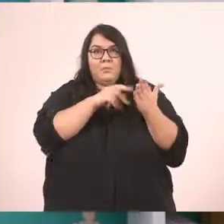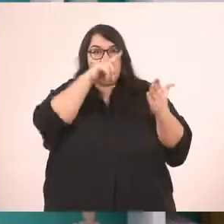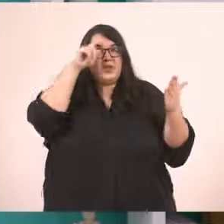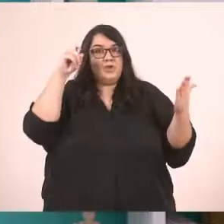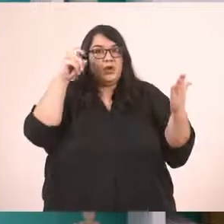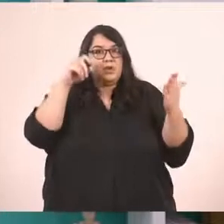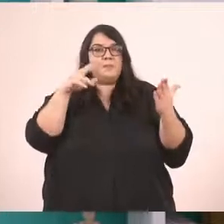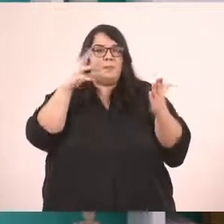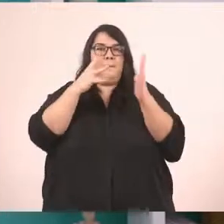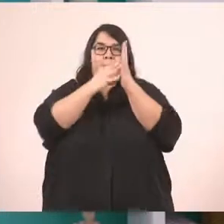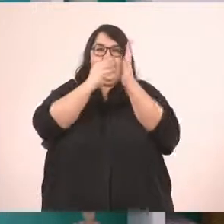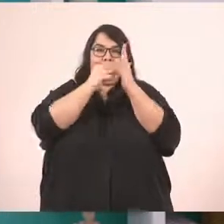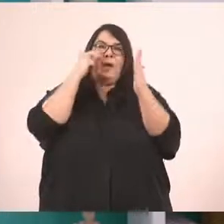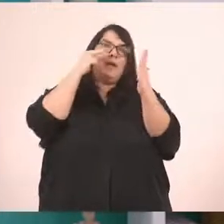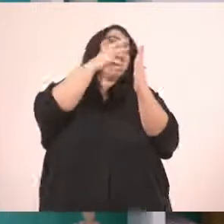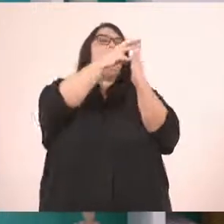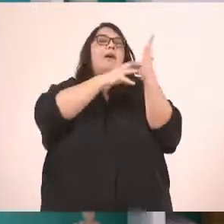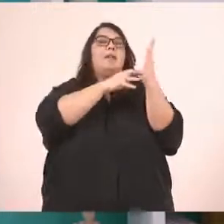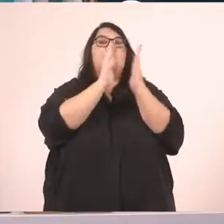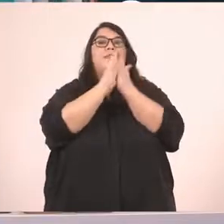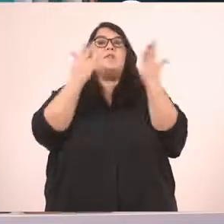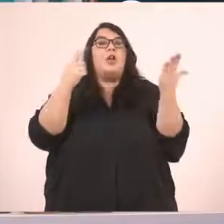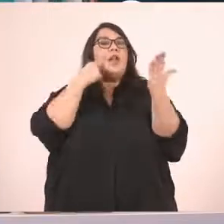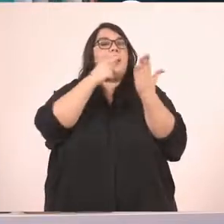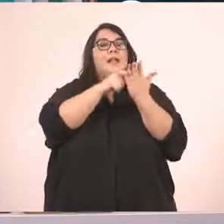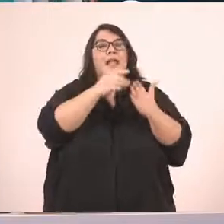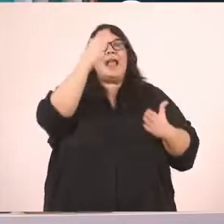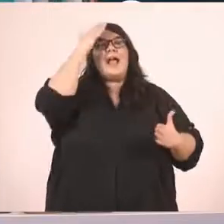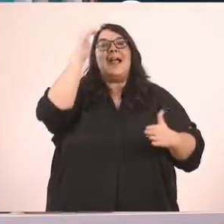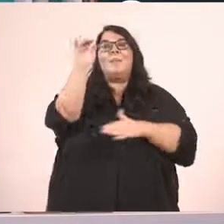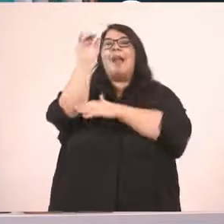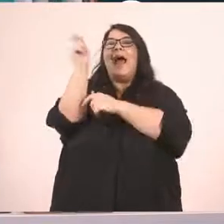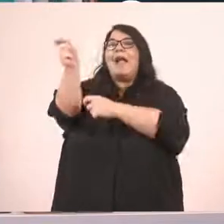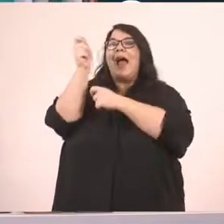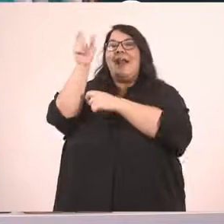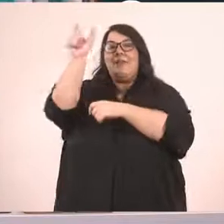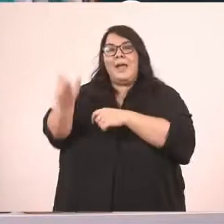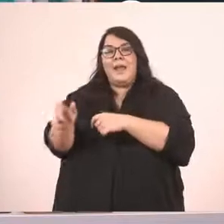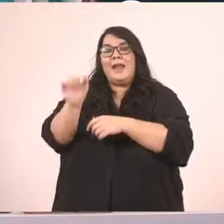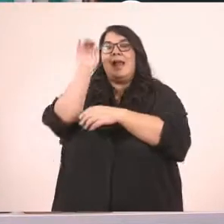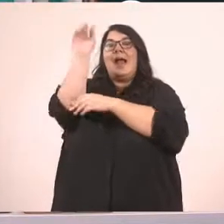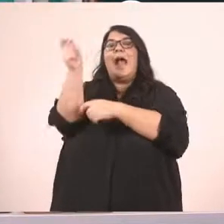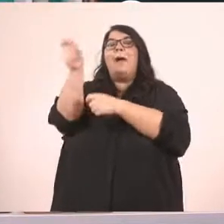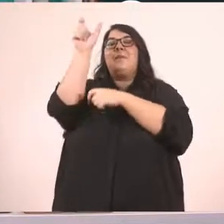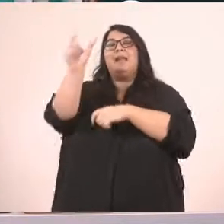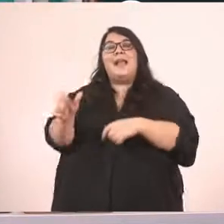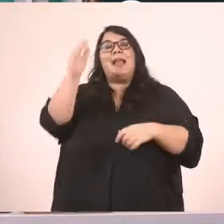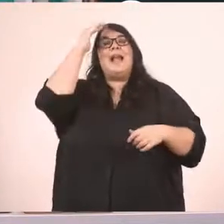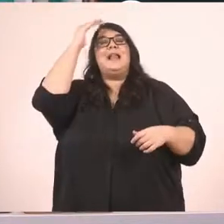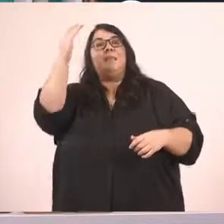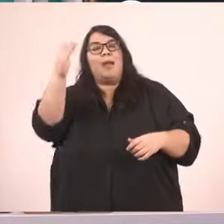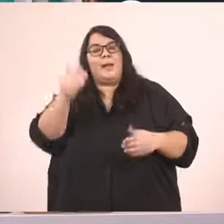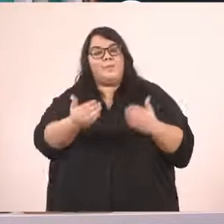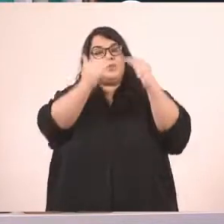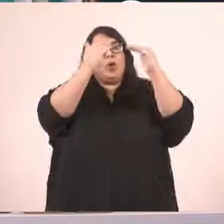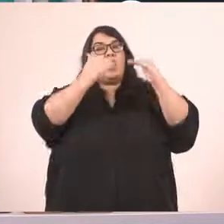παράδειγμα, κοιτάξτε μέσα στα βιβλία σας. Εκεί που λέει, καλημέρα καμιλιέρι, καμιλιέρι καλημέρα. Ή εκεί που λέει,